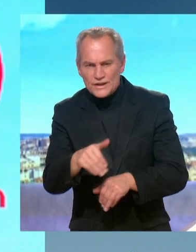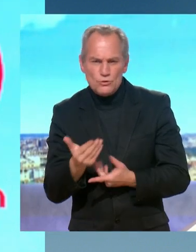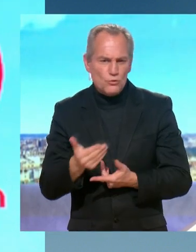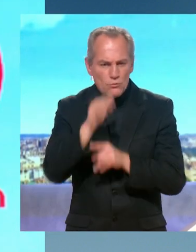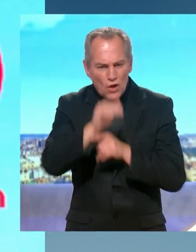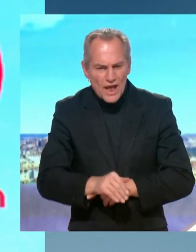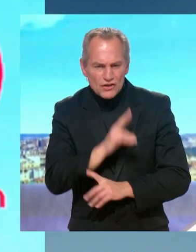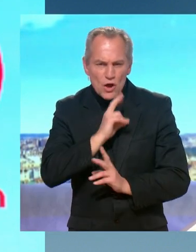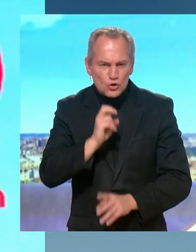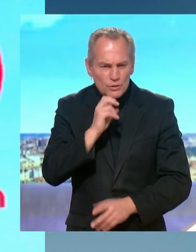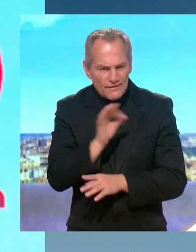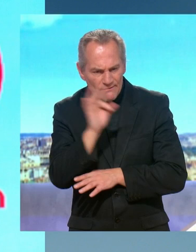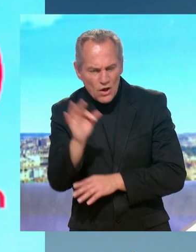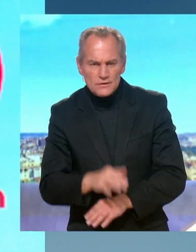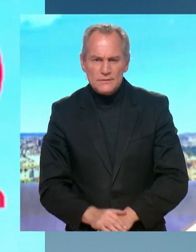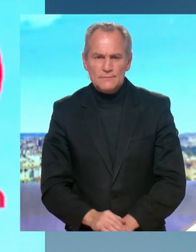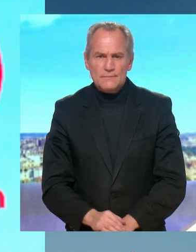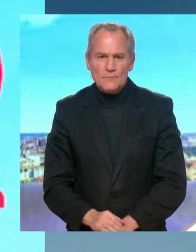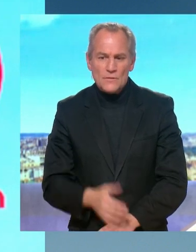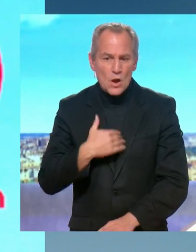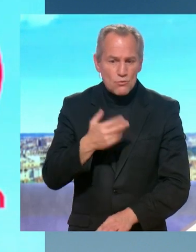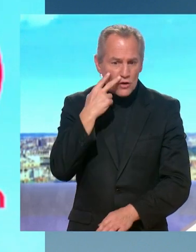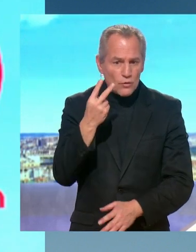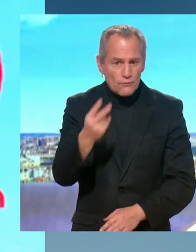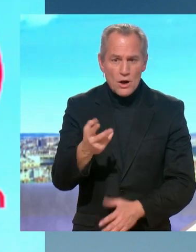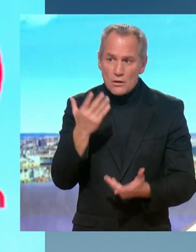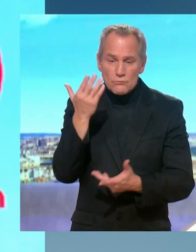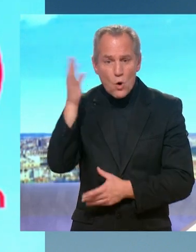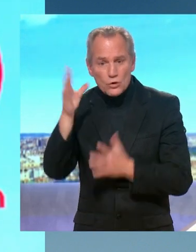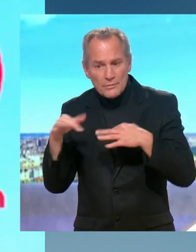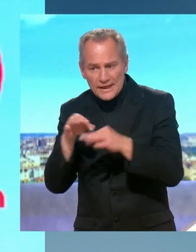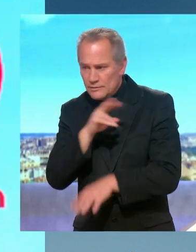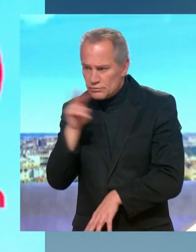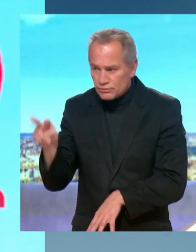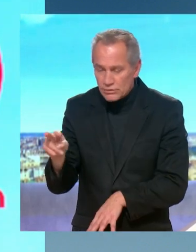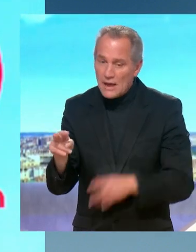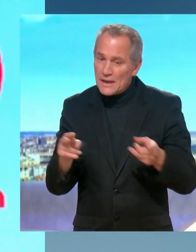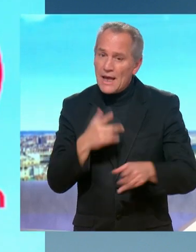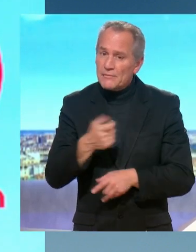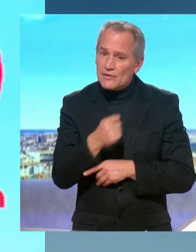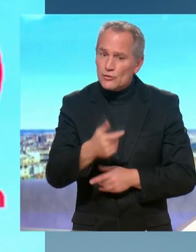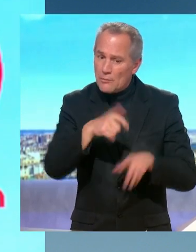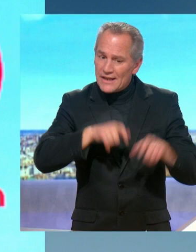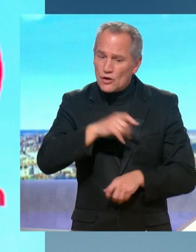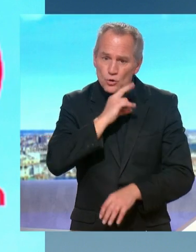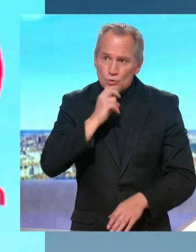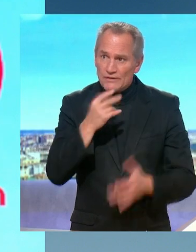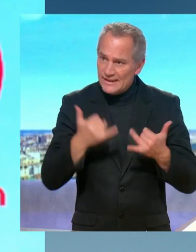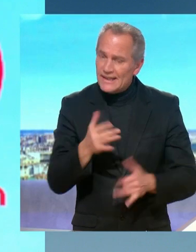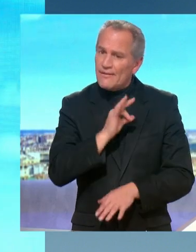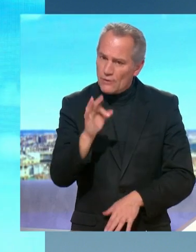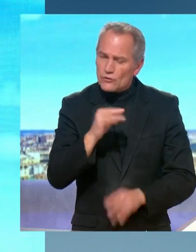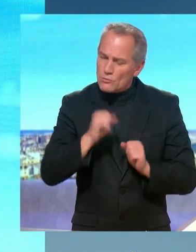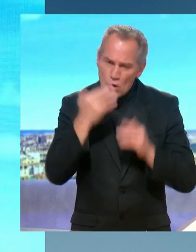confession juive. Moi je regarde ce qui se passe ailleurs. Bien sûr que les juifs de France ont raison d'être inquiets. mais ils savent qu'ici en France ils sont mieux protégés qu'ailleurs.